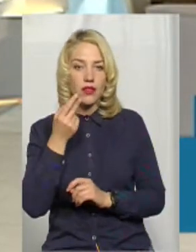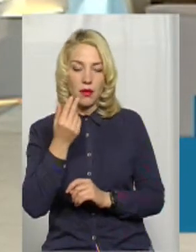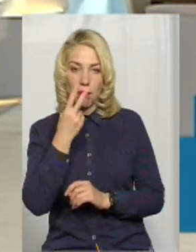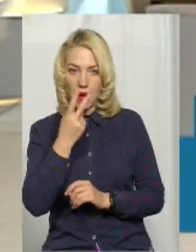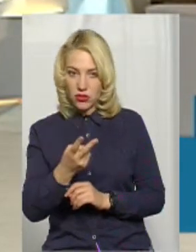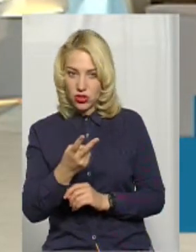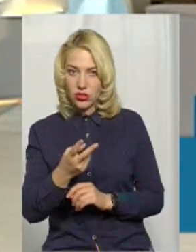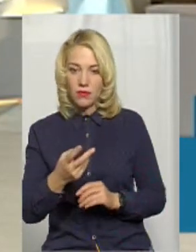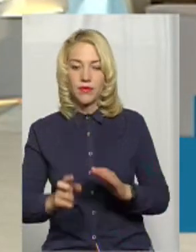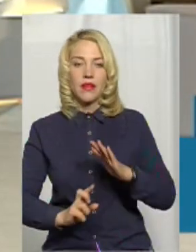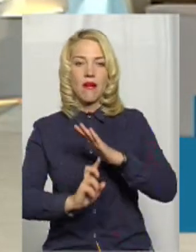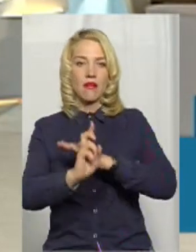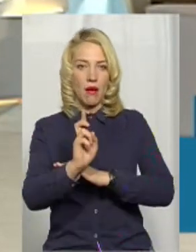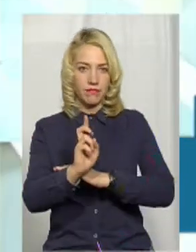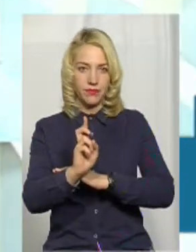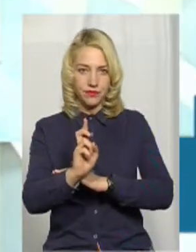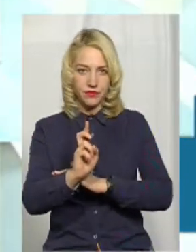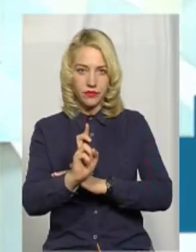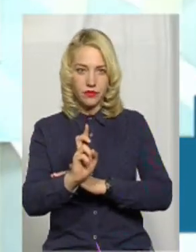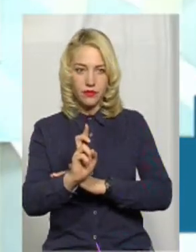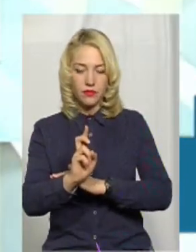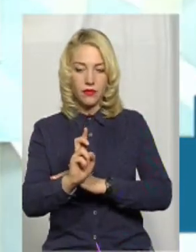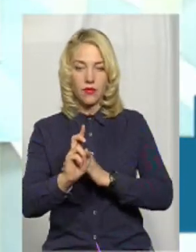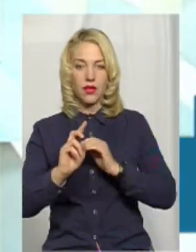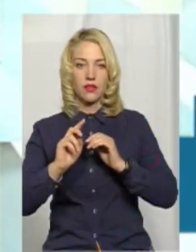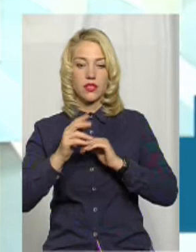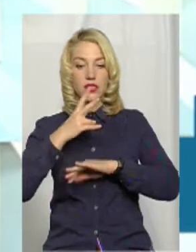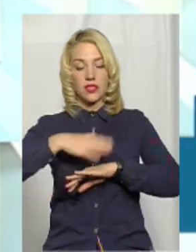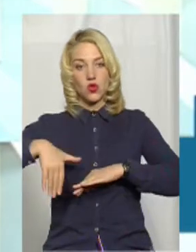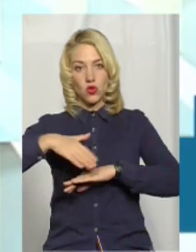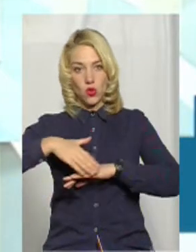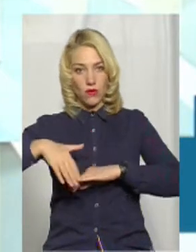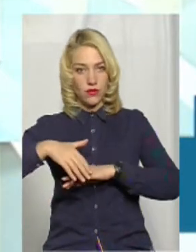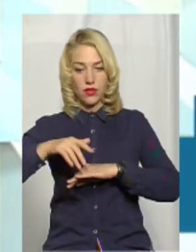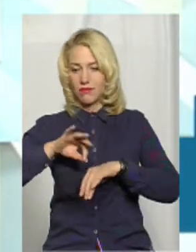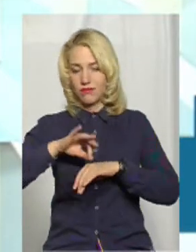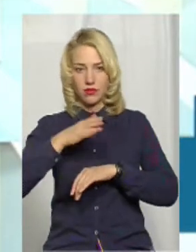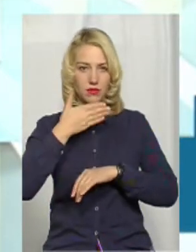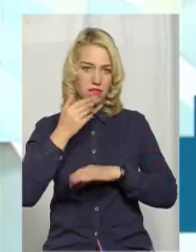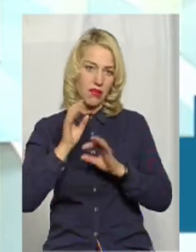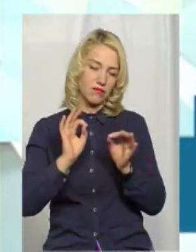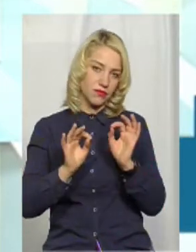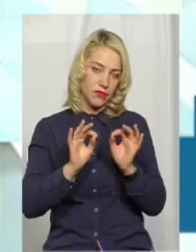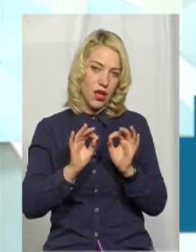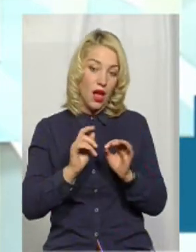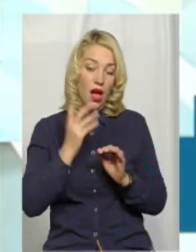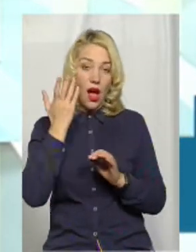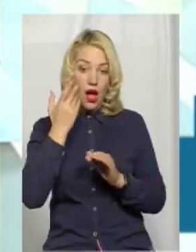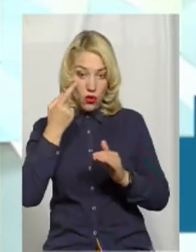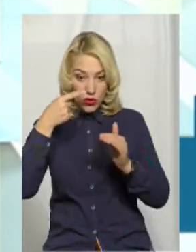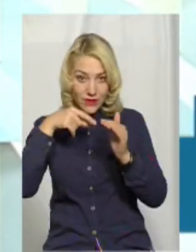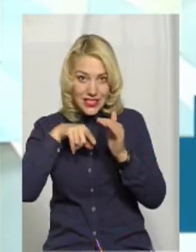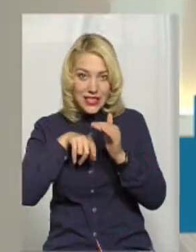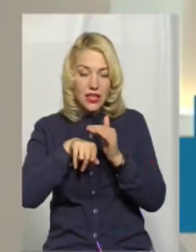бачиш храм ззовні, воно не так болюче, як здається. Але коли заходиш